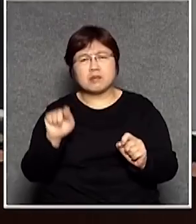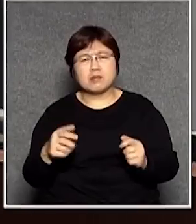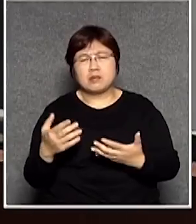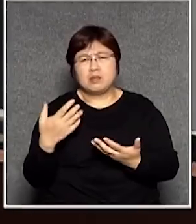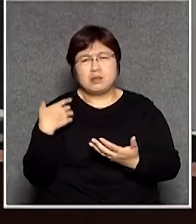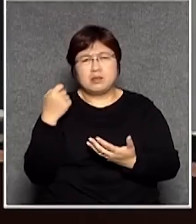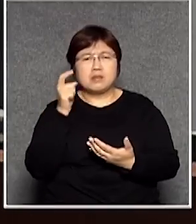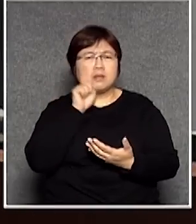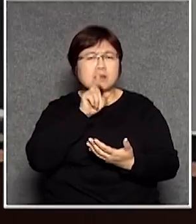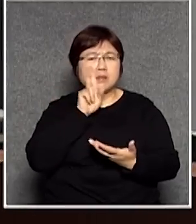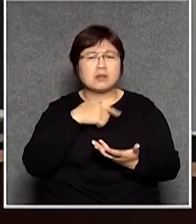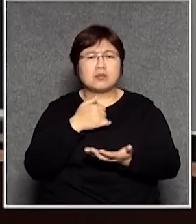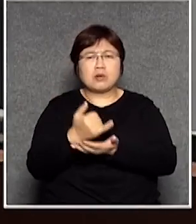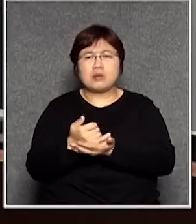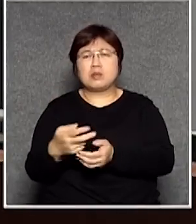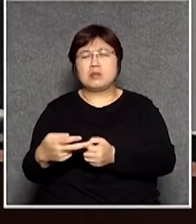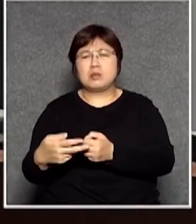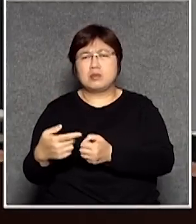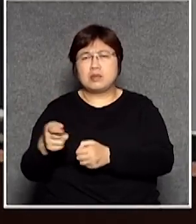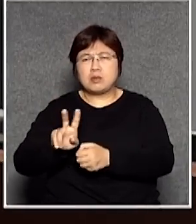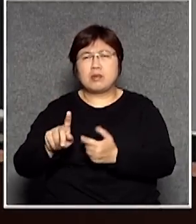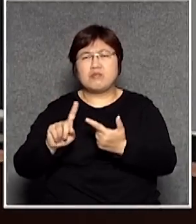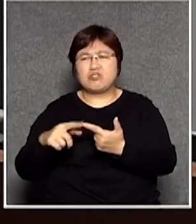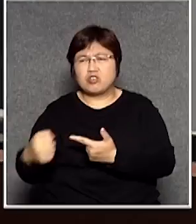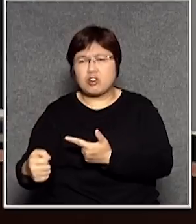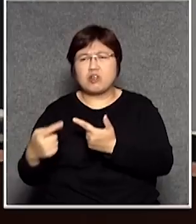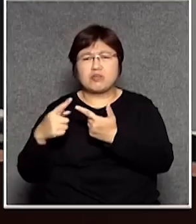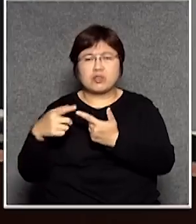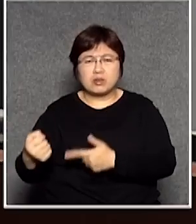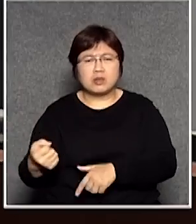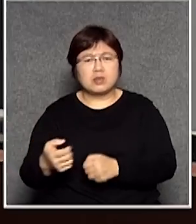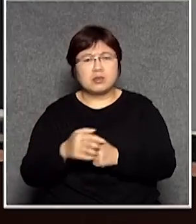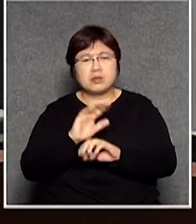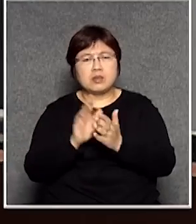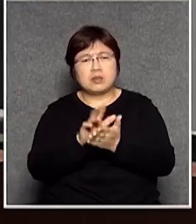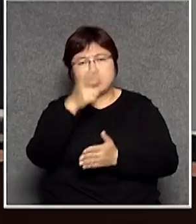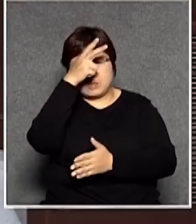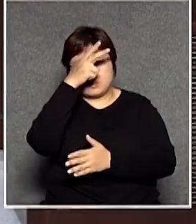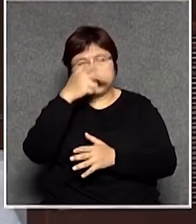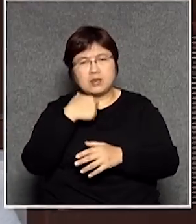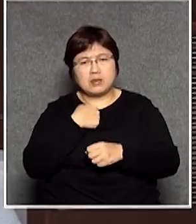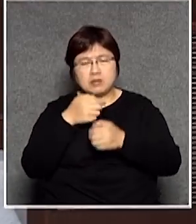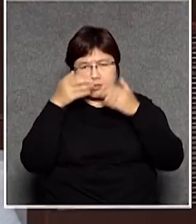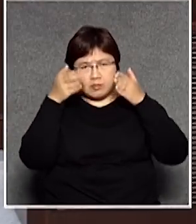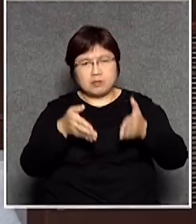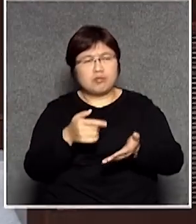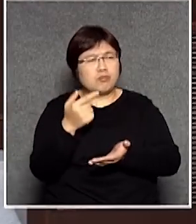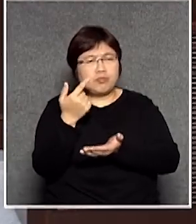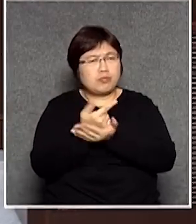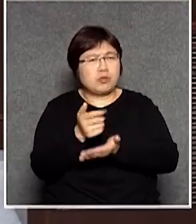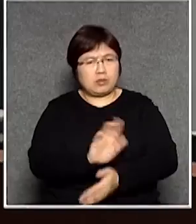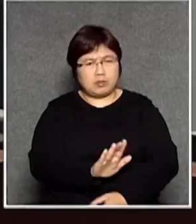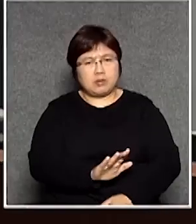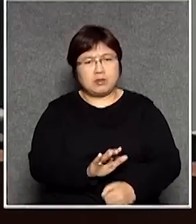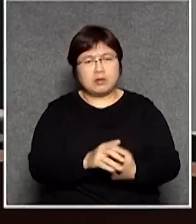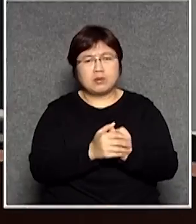拜上個禮拜坐在這裏也是副局長這個禮拜坐在這裏也是副局長我想你們真的已經整個政府是完全不重視立法會的了但是